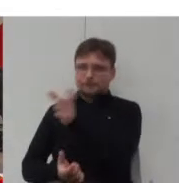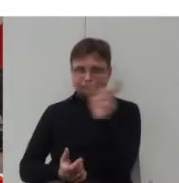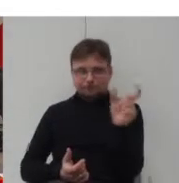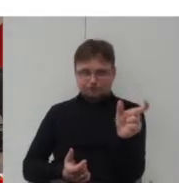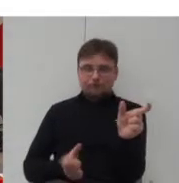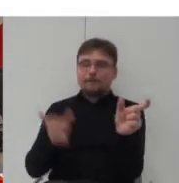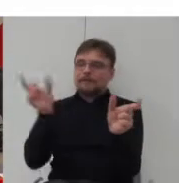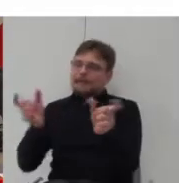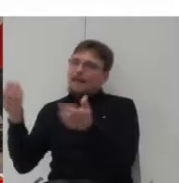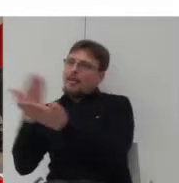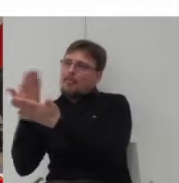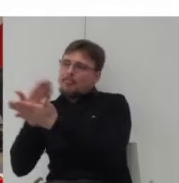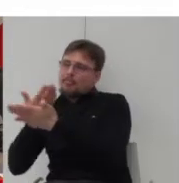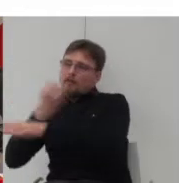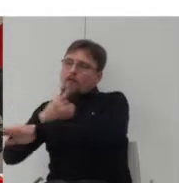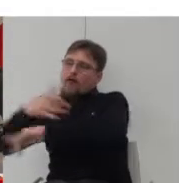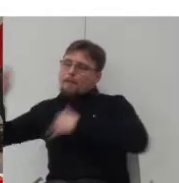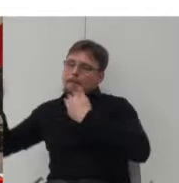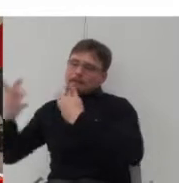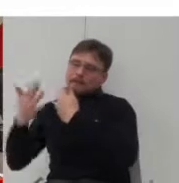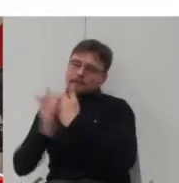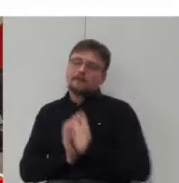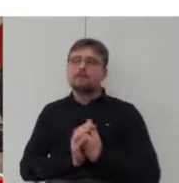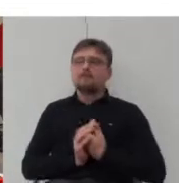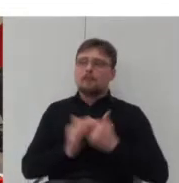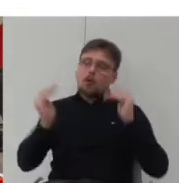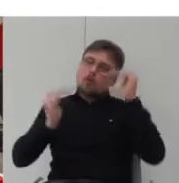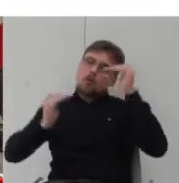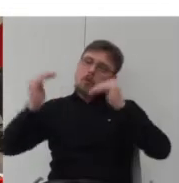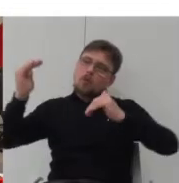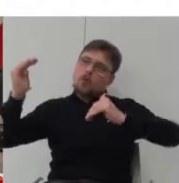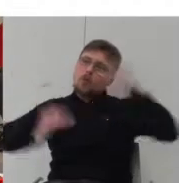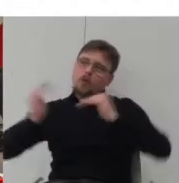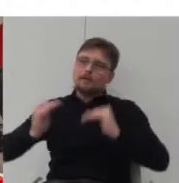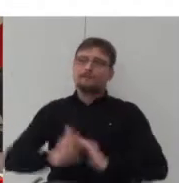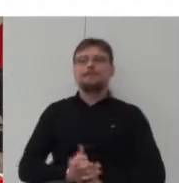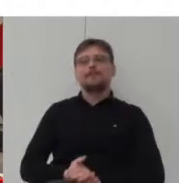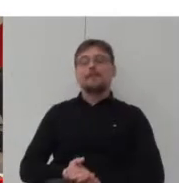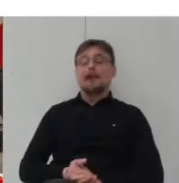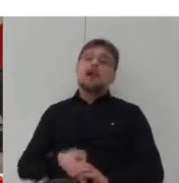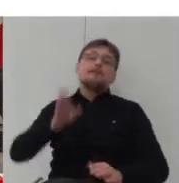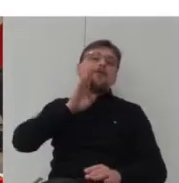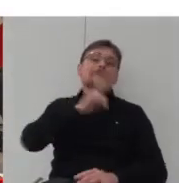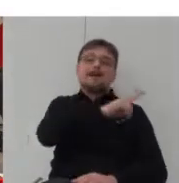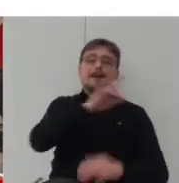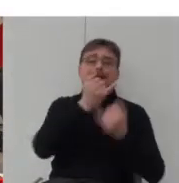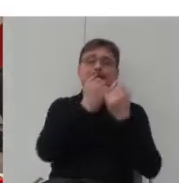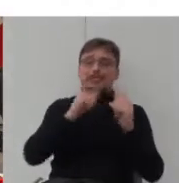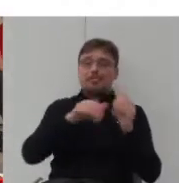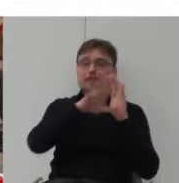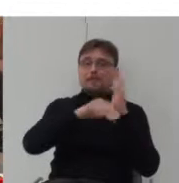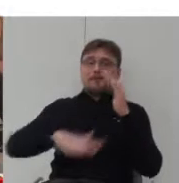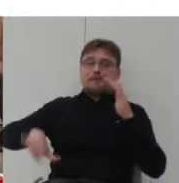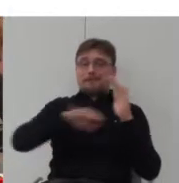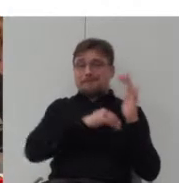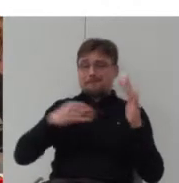które znajduje się zaraz poza nim. I tak naprawdę odnosi się do każdego miasta w Polsce, więc to jest